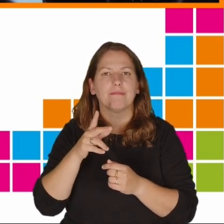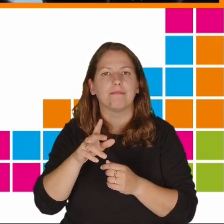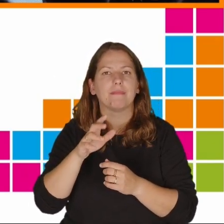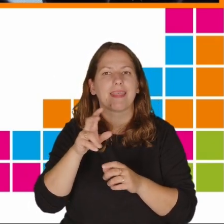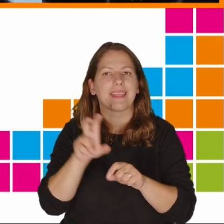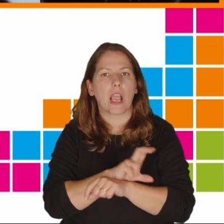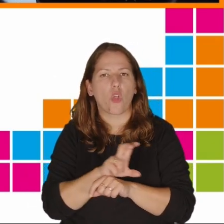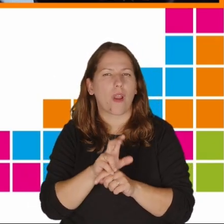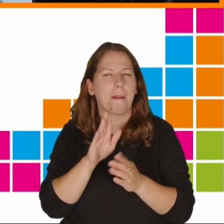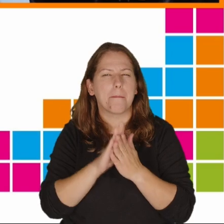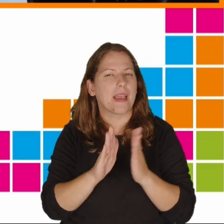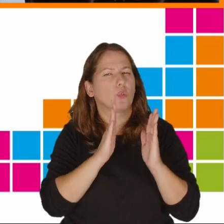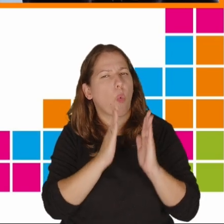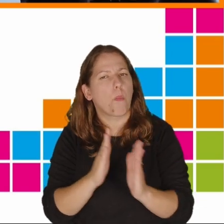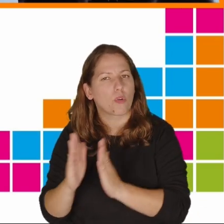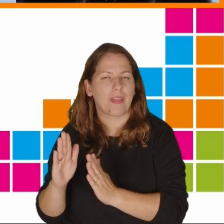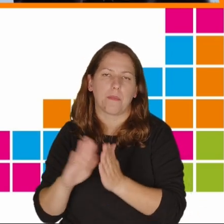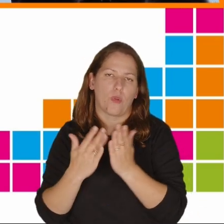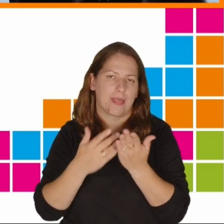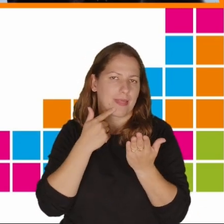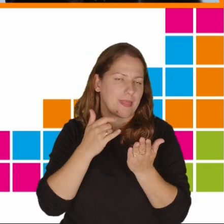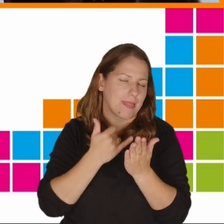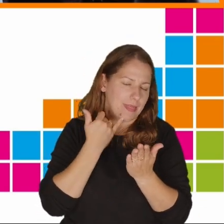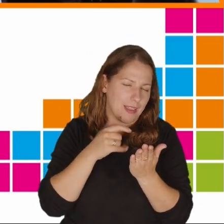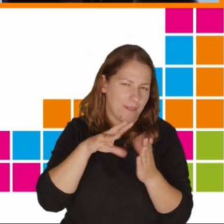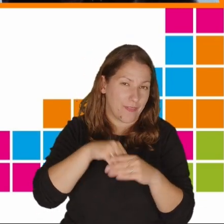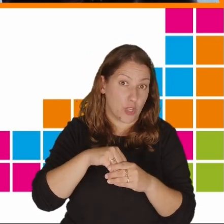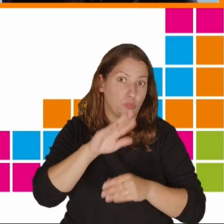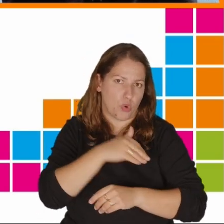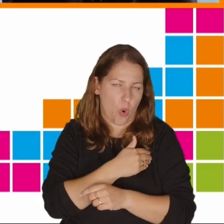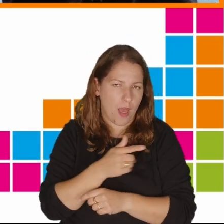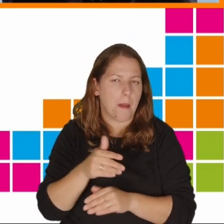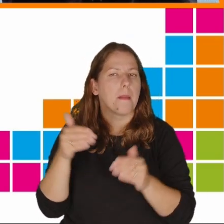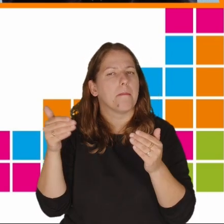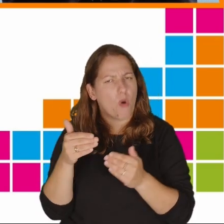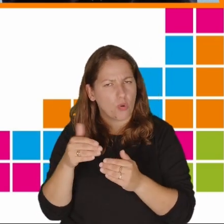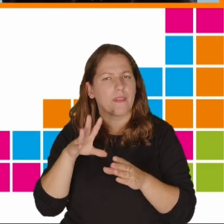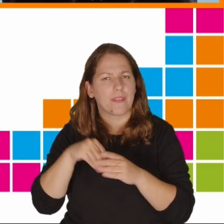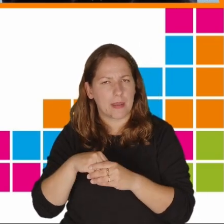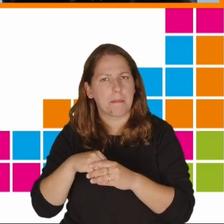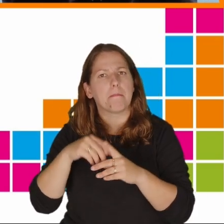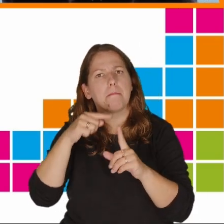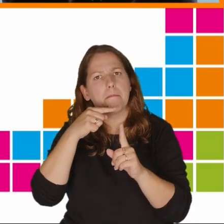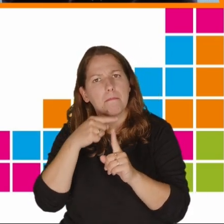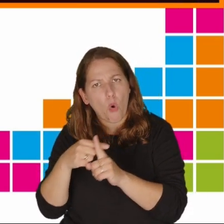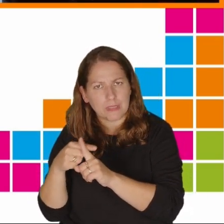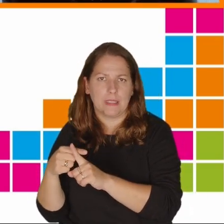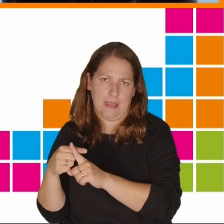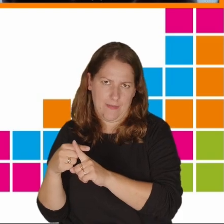technologii, na przykład smartfonów w szkołach, to może mieć pozytywny